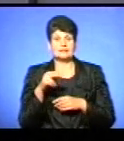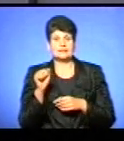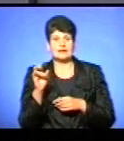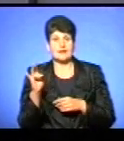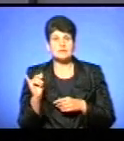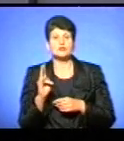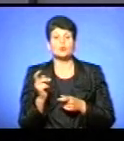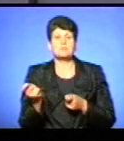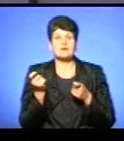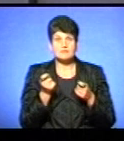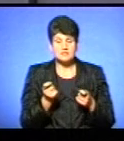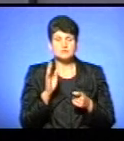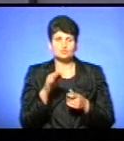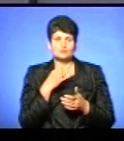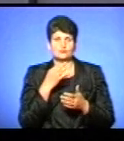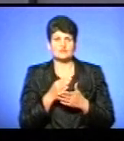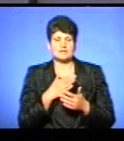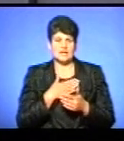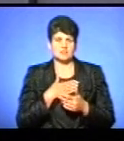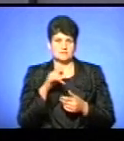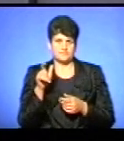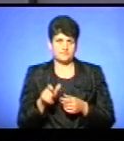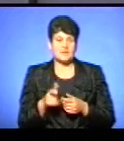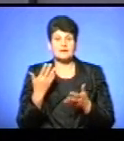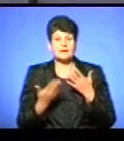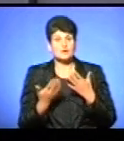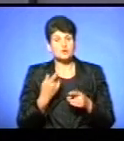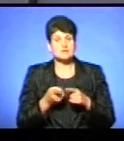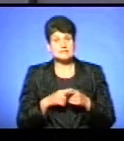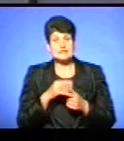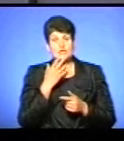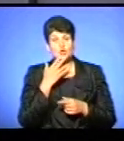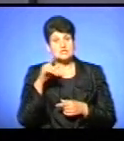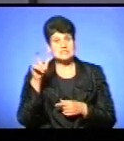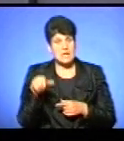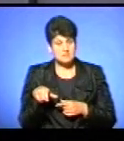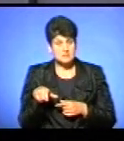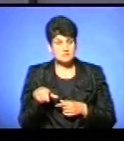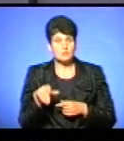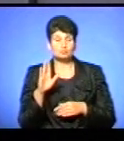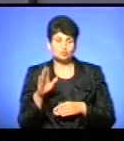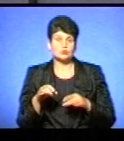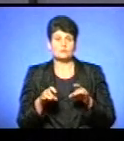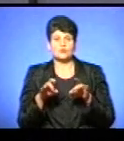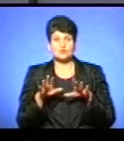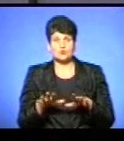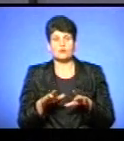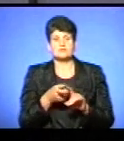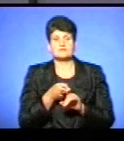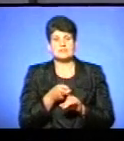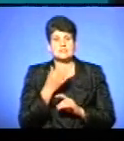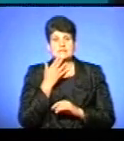ввіз, значить, буде відповідати наш громадян. Якщо це іноземець, відповідно, тоді буде постанова виноситься стосовно